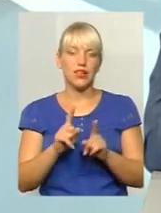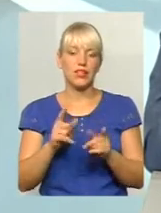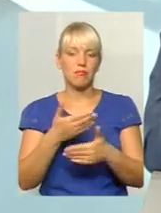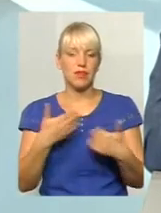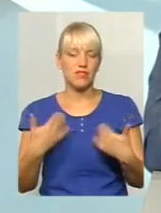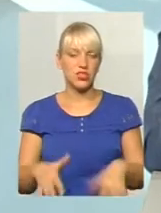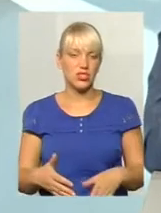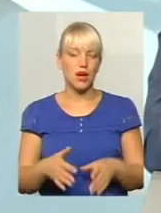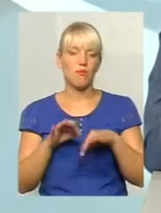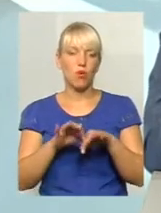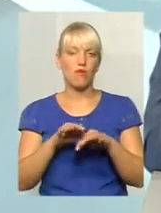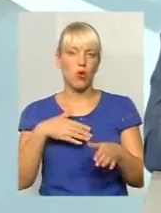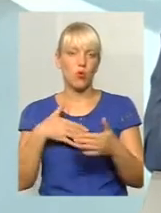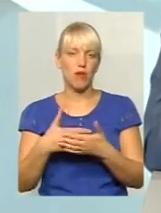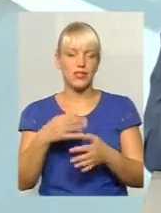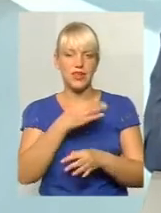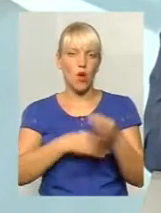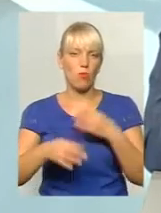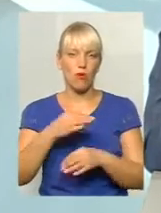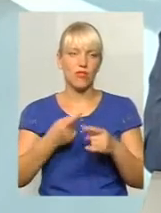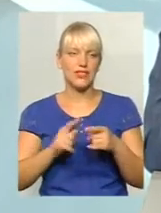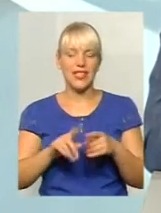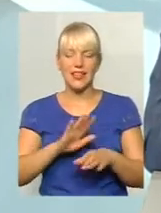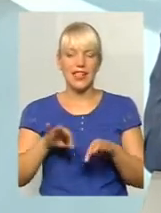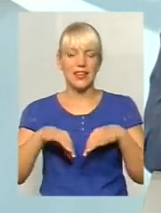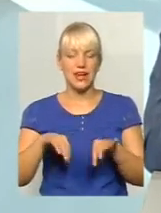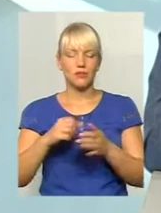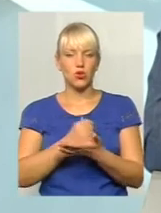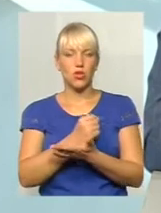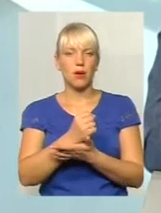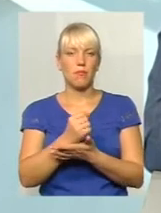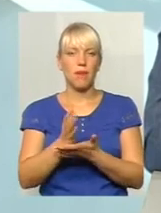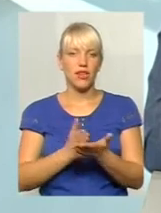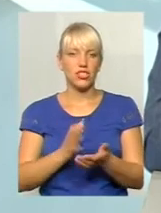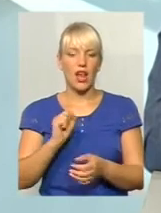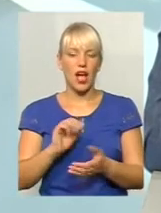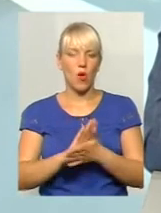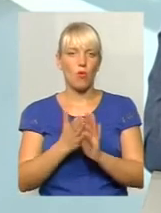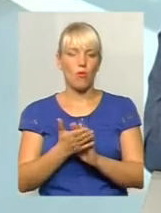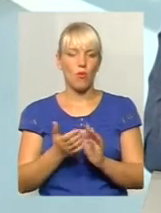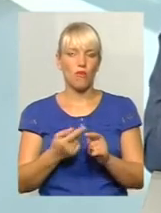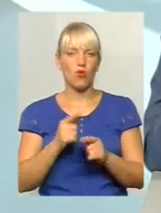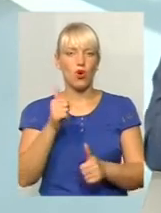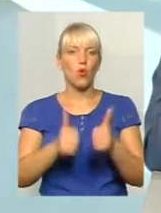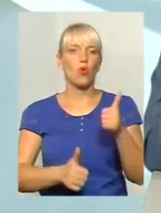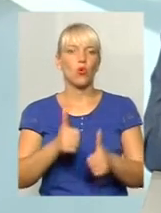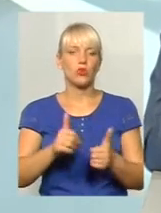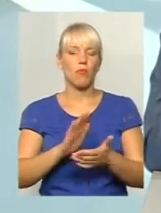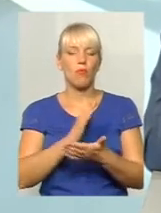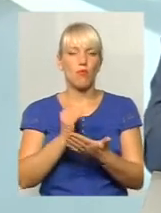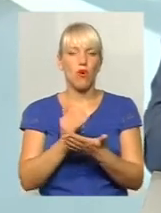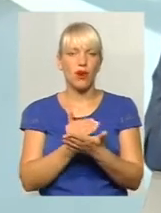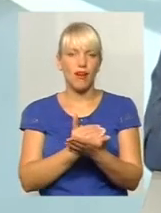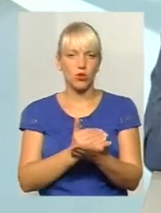провели громадське оговорення, це не транспортна мережа, а це умови конкурсу, порядок проведення конкурсу, умови конкурсу